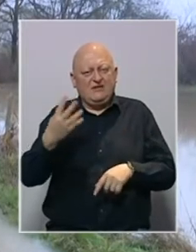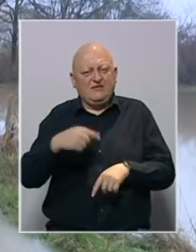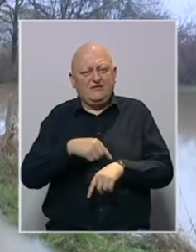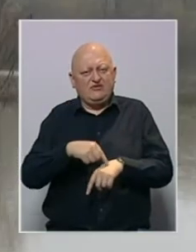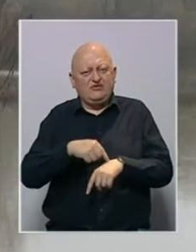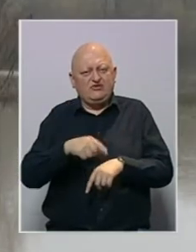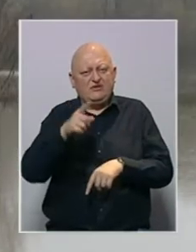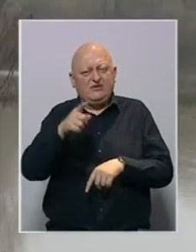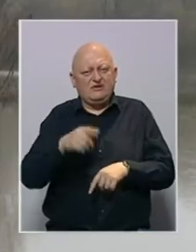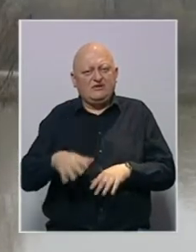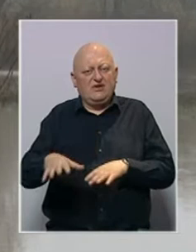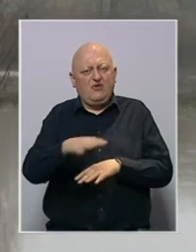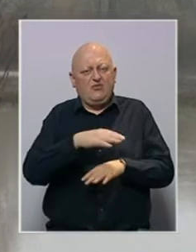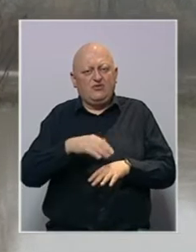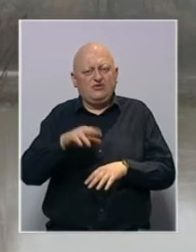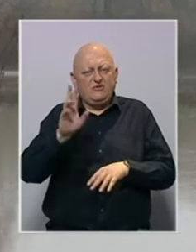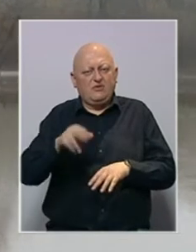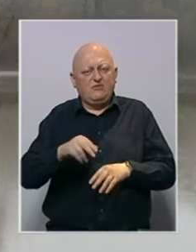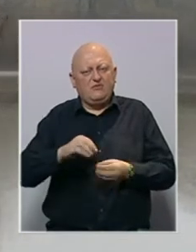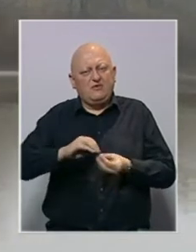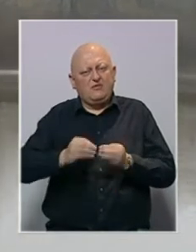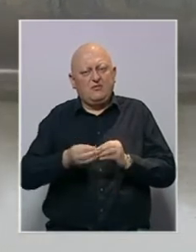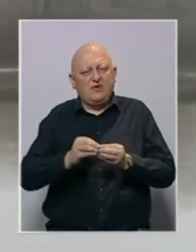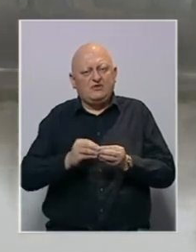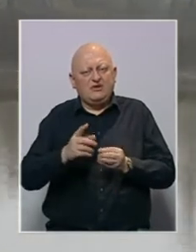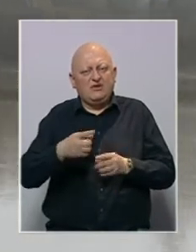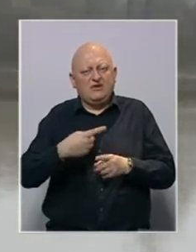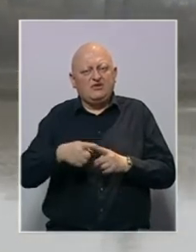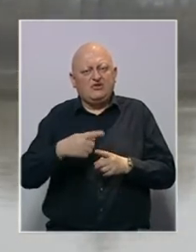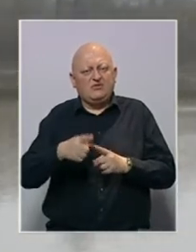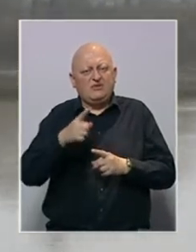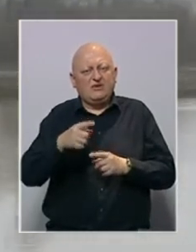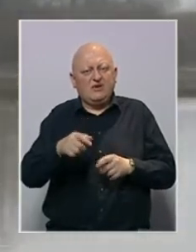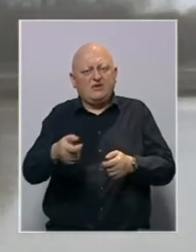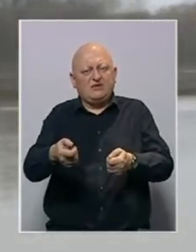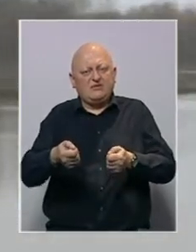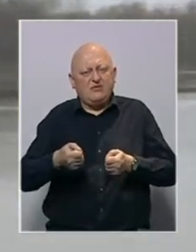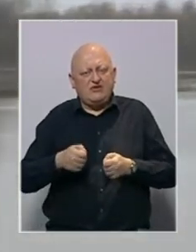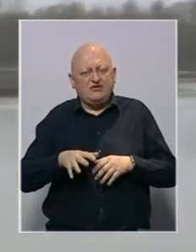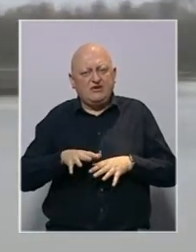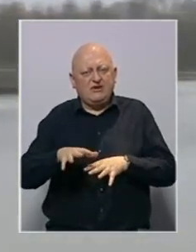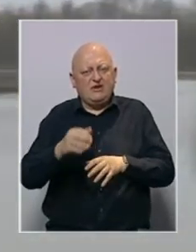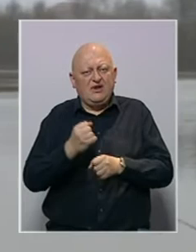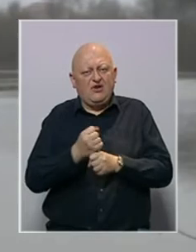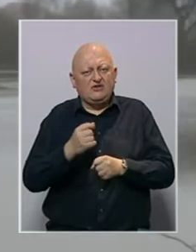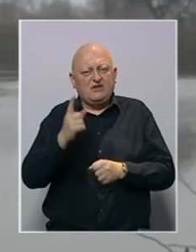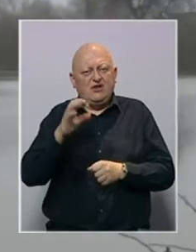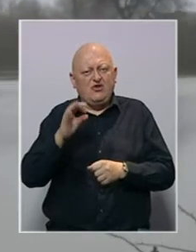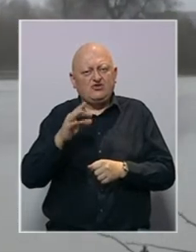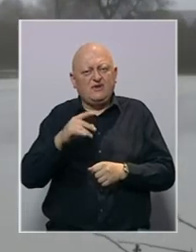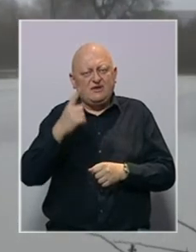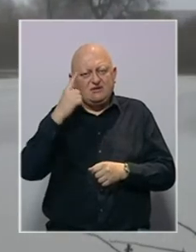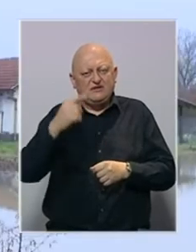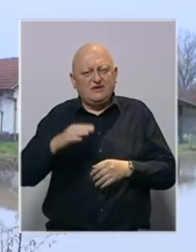Naredna 24 sata za opodučje mogla bi biti problematična, s obzirom na to da povlačenje rijeka, gostelja i